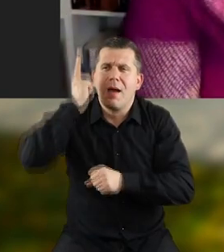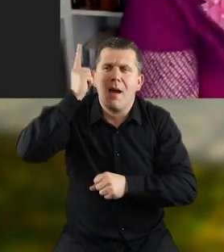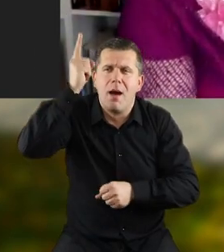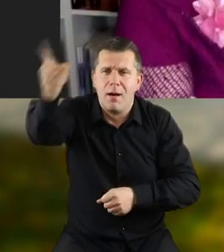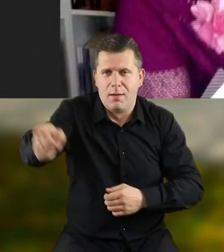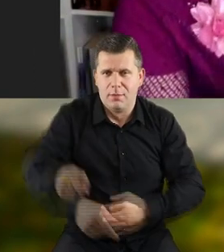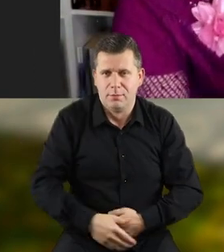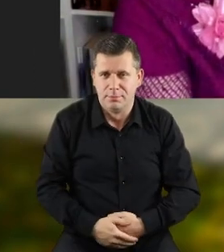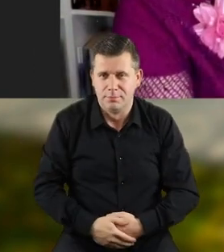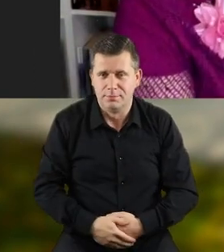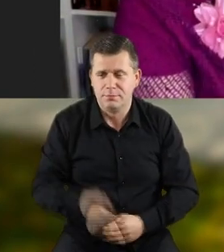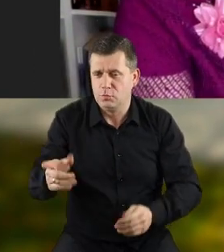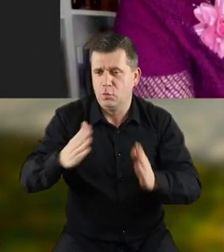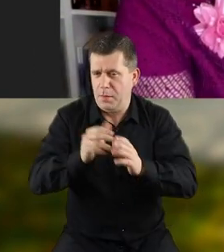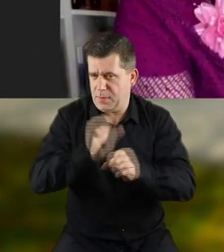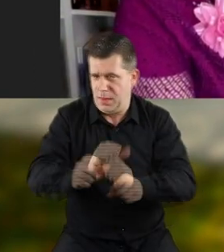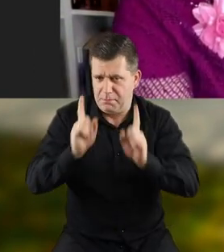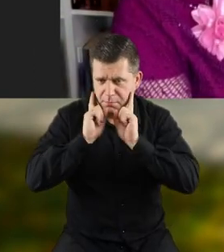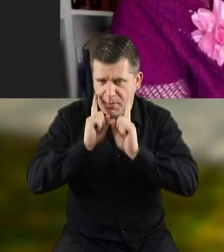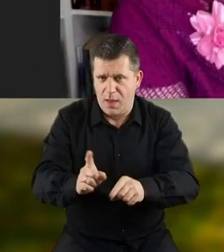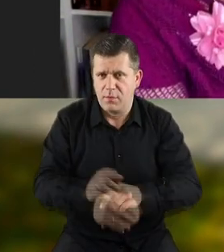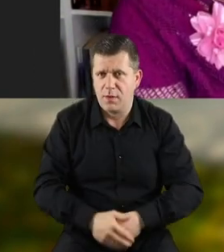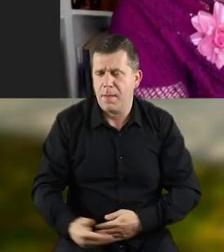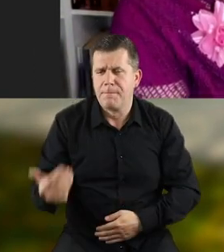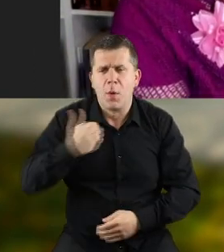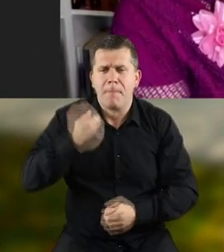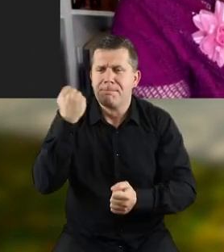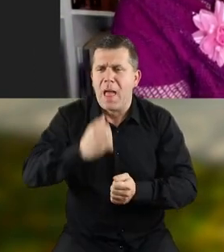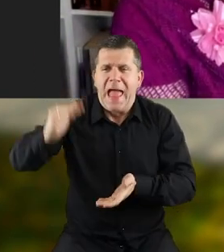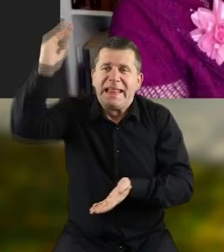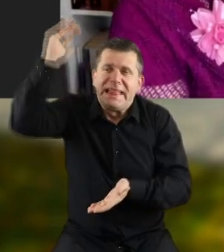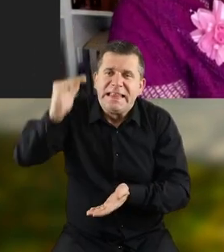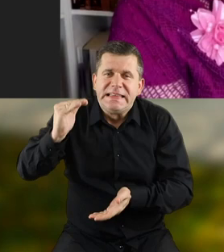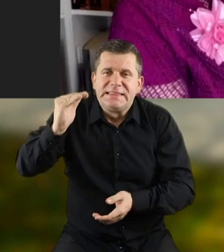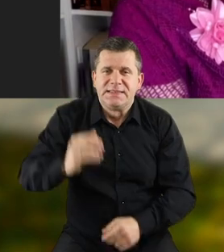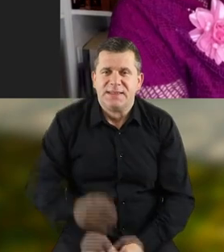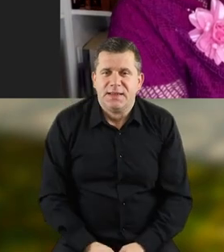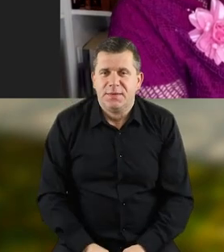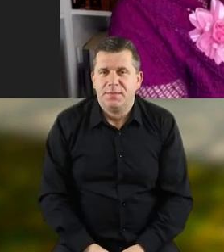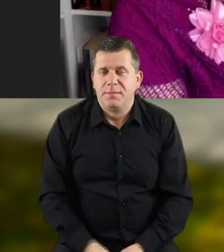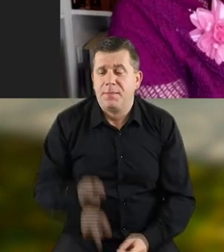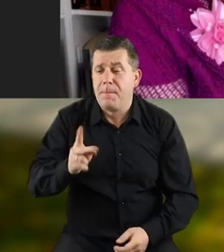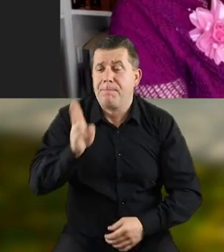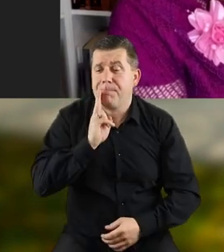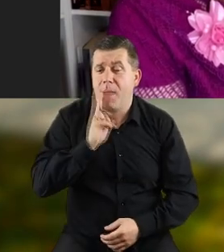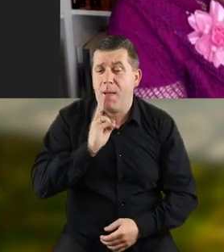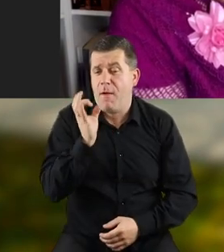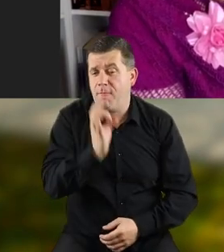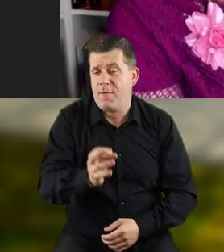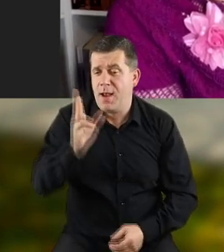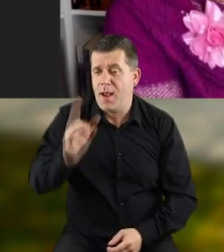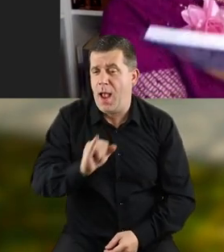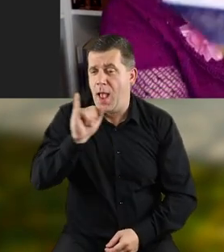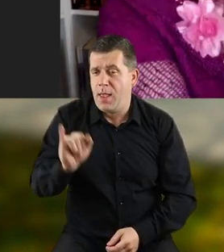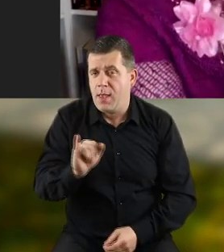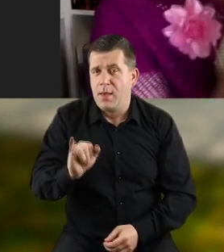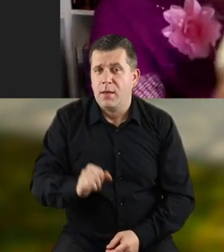stąd w Danii. Wiecie, że te domki są prawdziwe. Te domki były tak niske, że mama Kaja